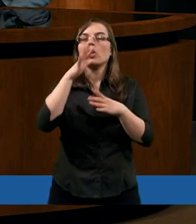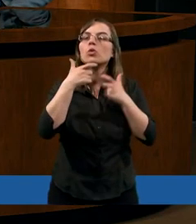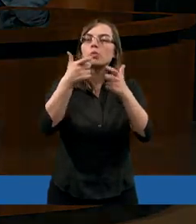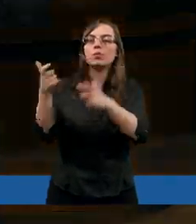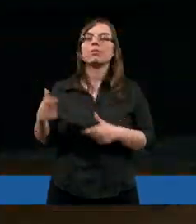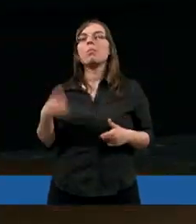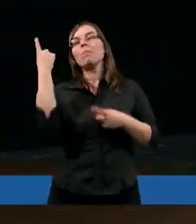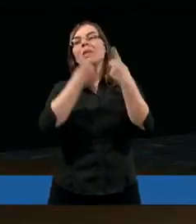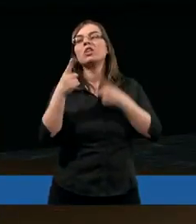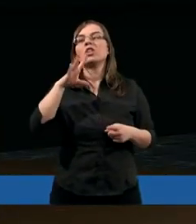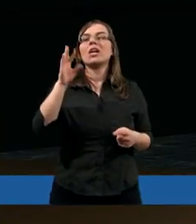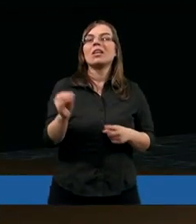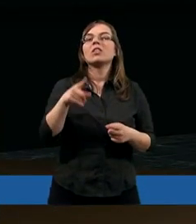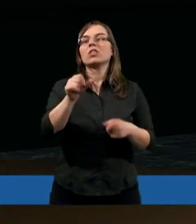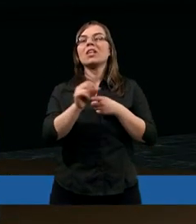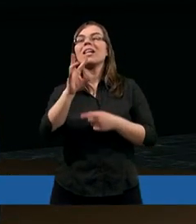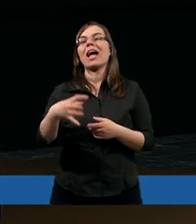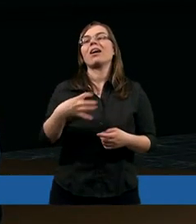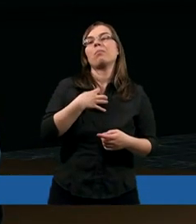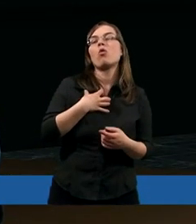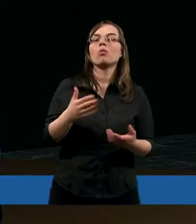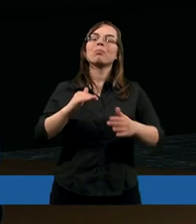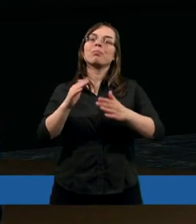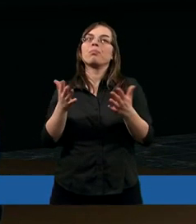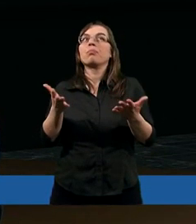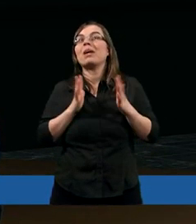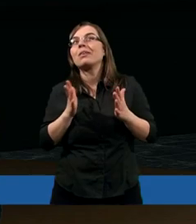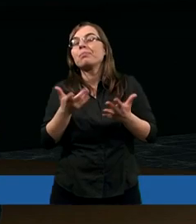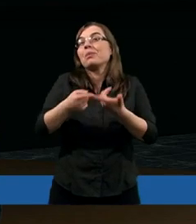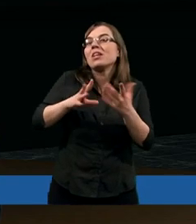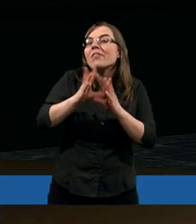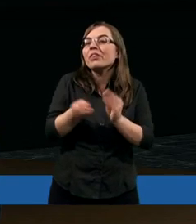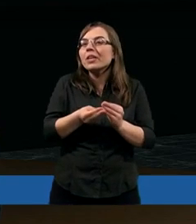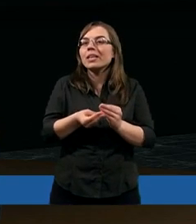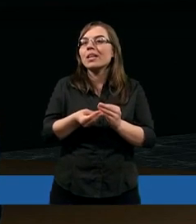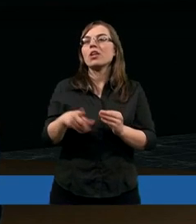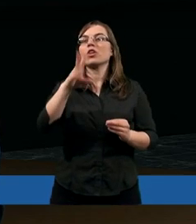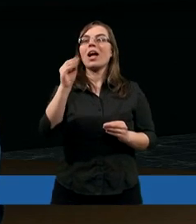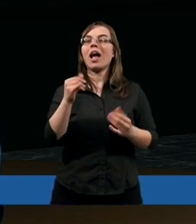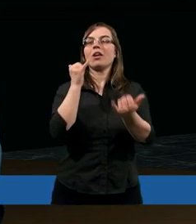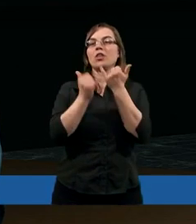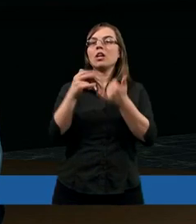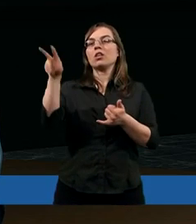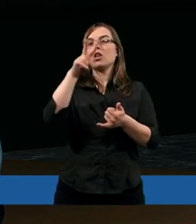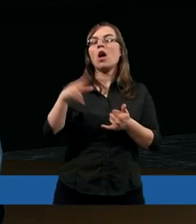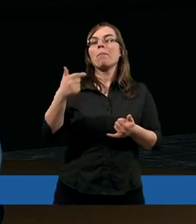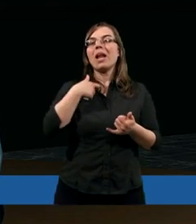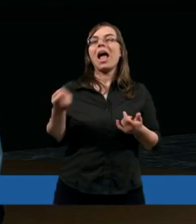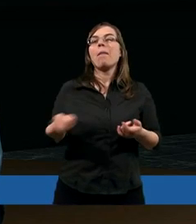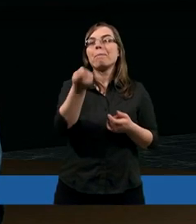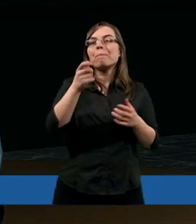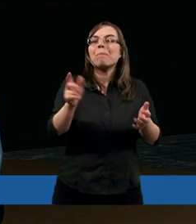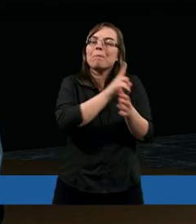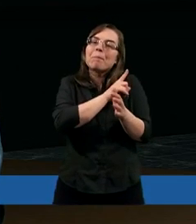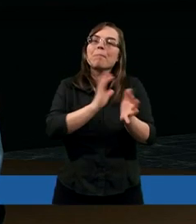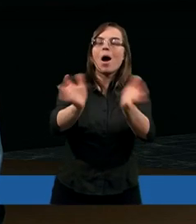Myślę, że to jest takie poczucie bezpieczeństwa przede wszystkim, że jeżeli ktoś mnie pasie i